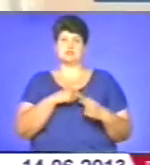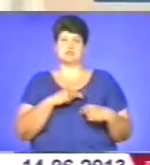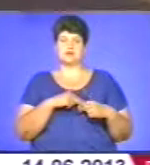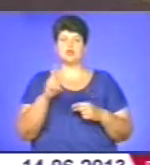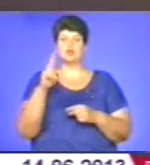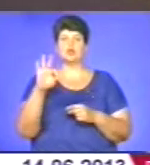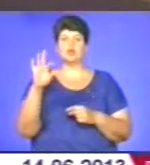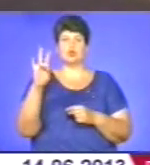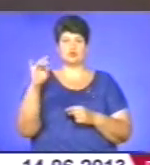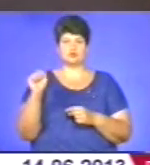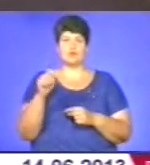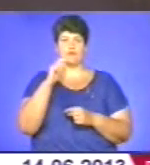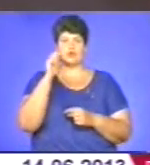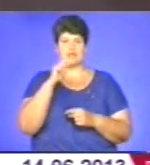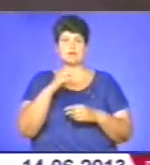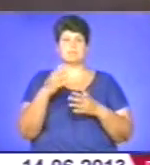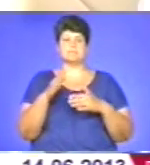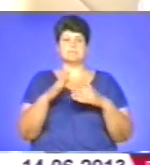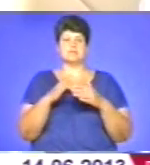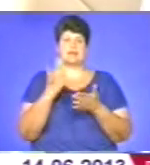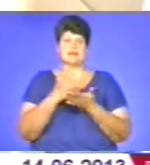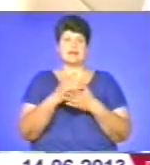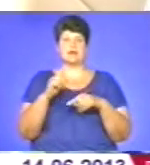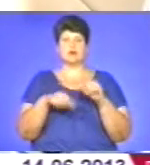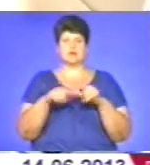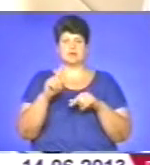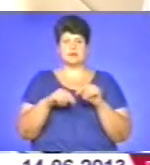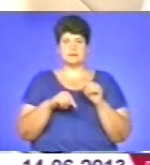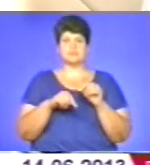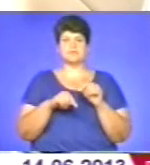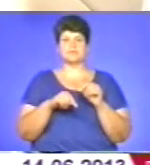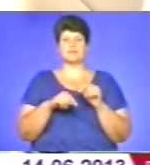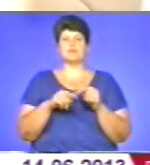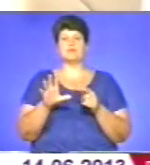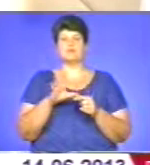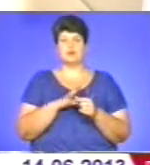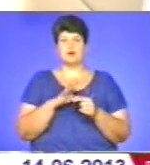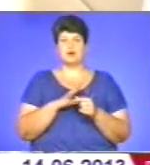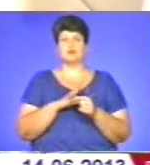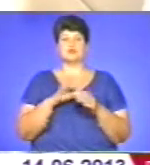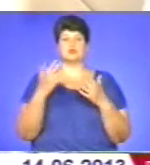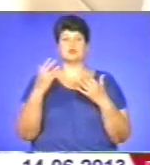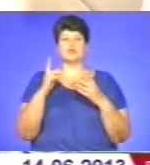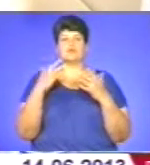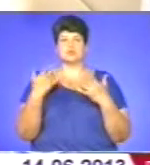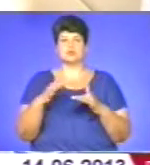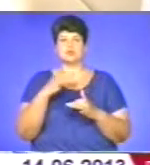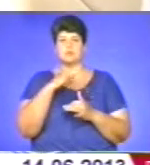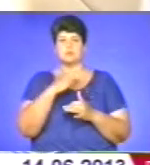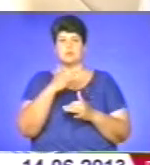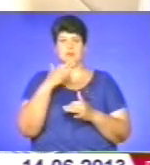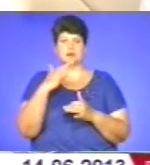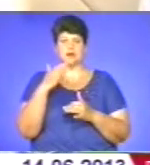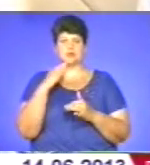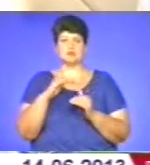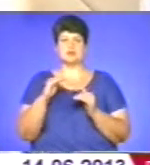донорство в Україні переважно родинне. Жінки, які народжують дітей, вони бувають, втрачають дуже багато. Чи діти, які поступають